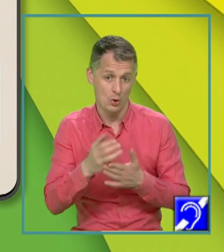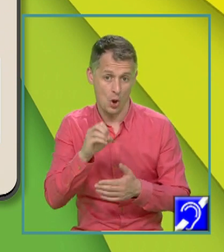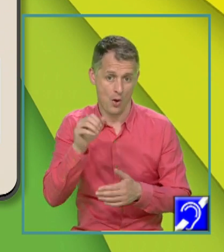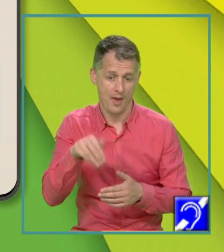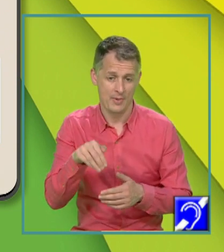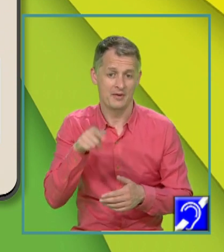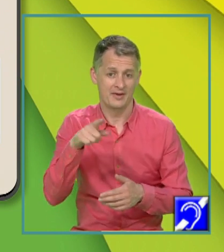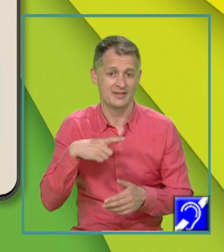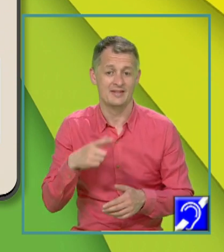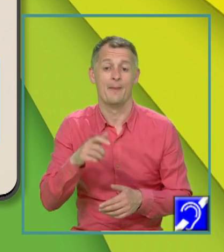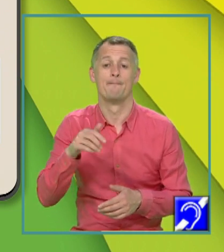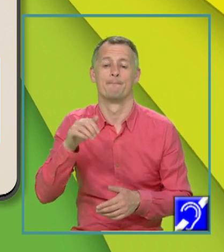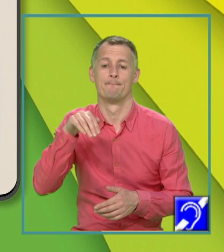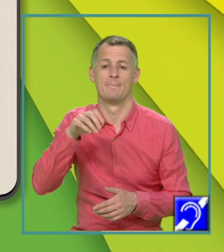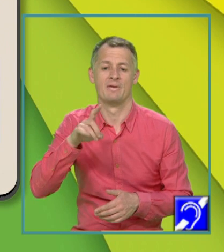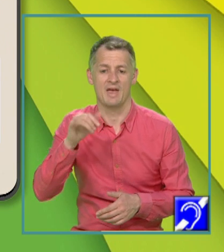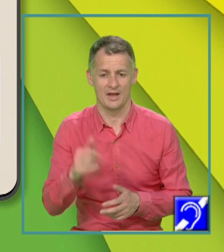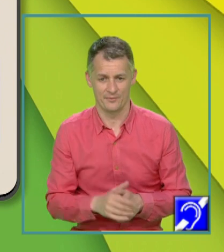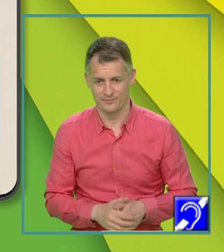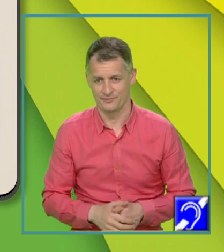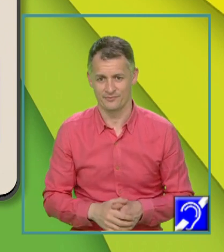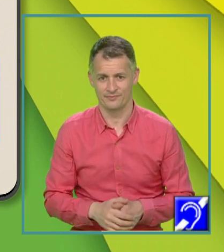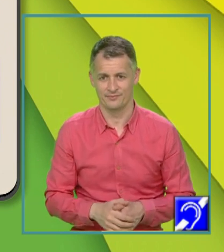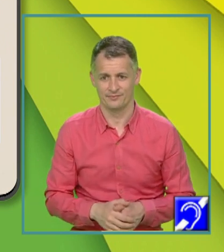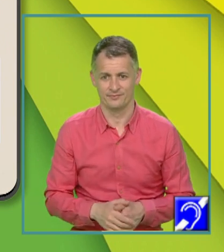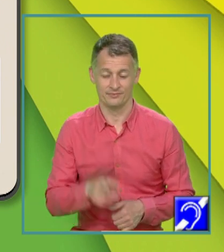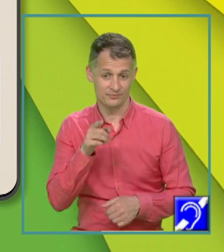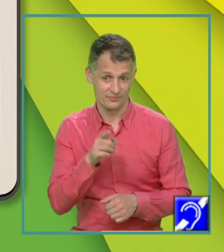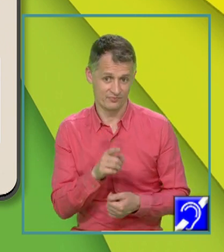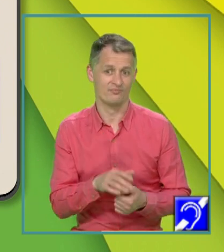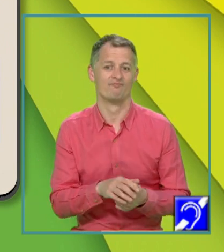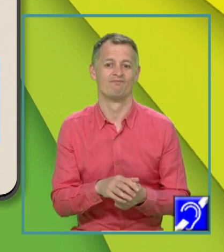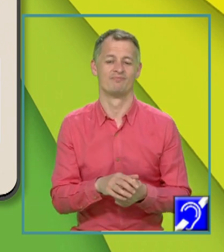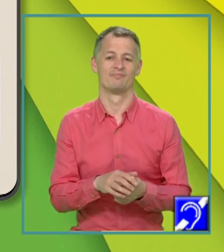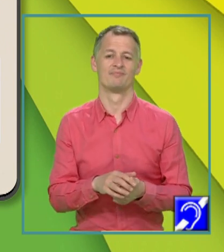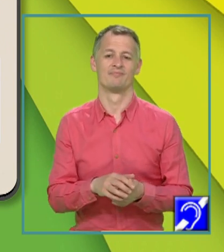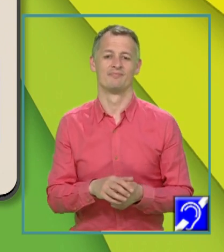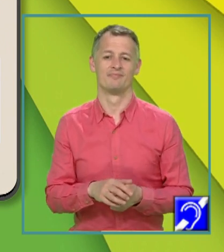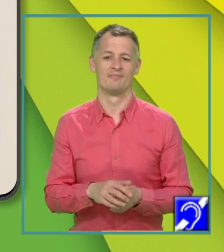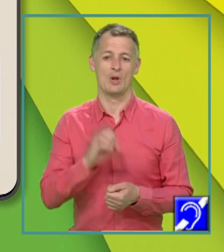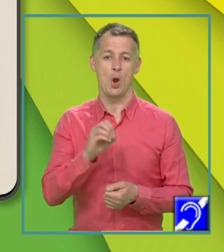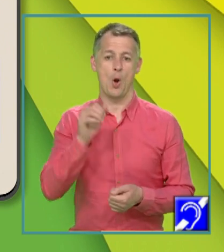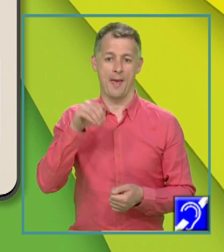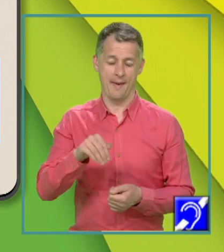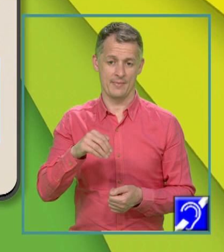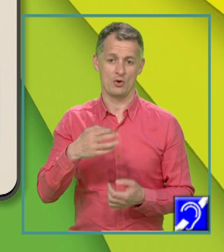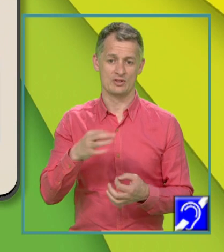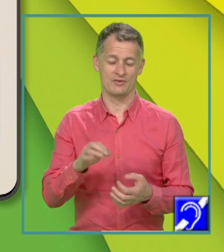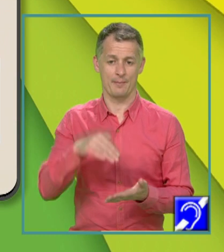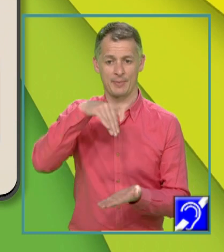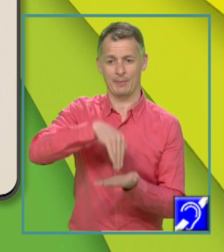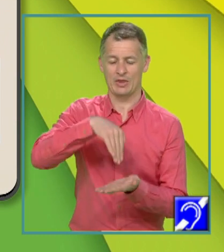OM este mediană. Deci, într-un triunghi dreptunghic isoscel, OM va fi